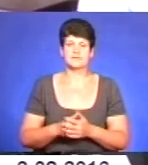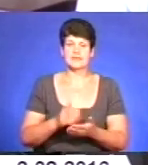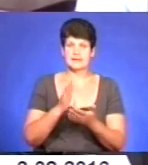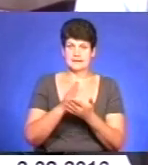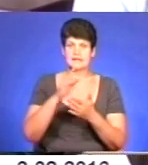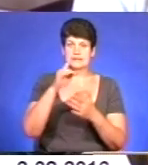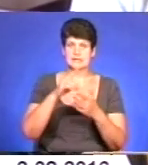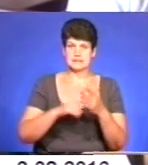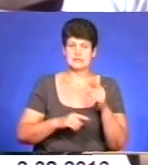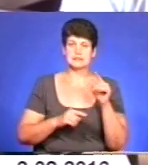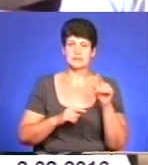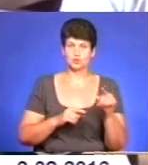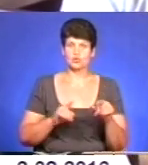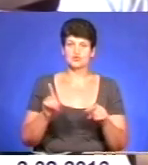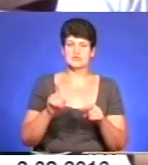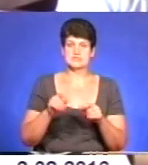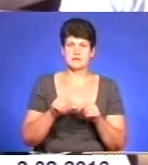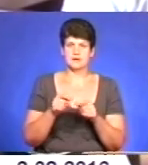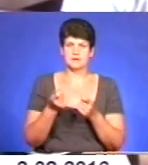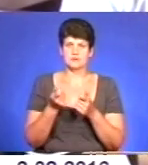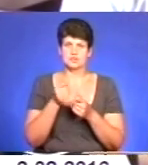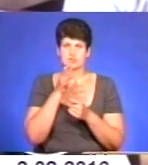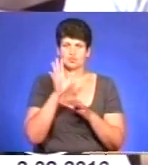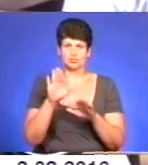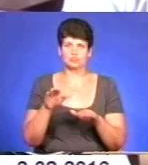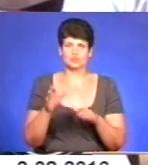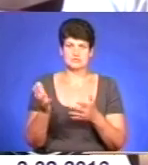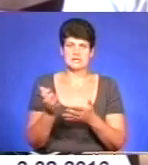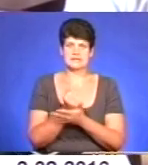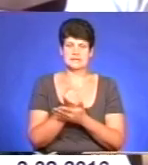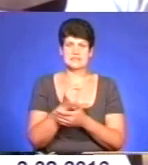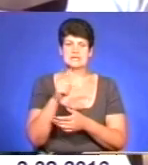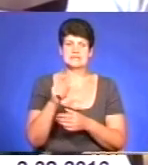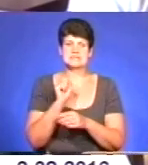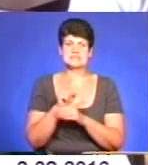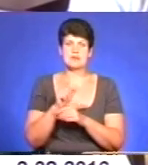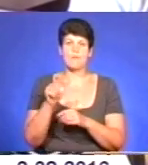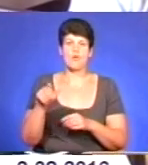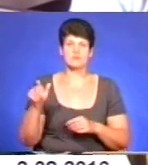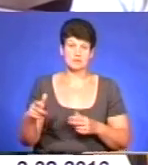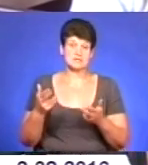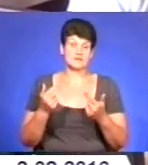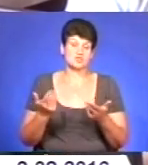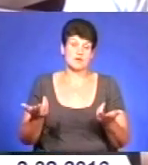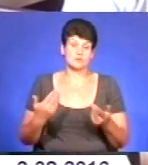надія на те, що за деякий час будуть видані замовники? Звичайно, над тим ми працюємо плідно.